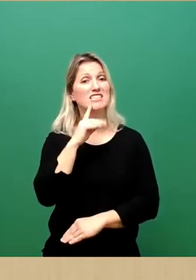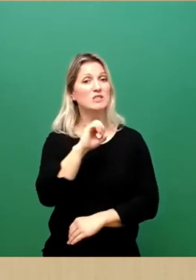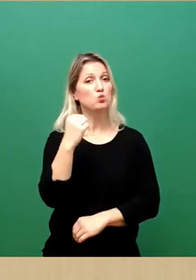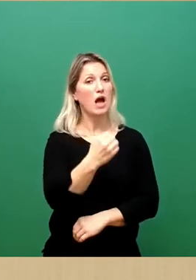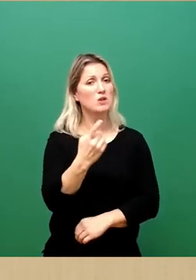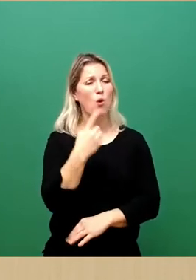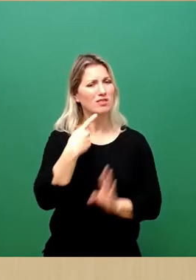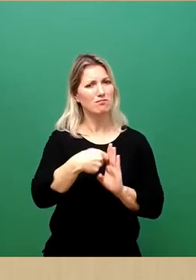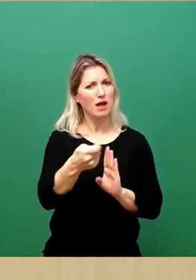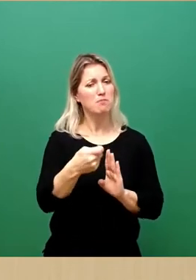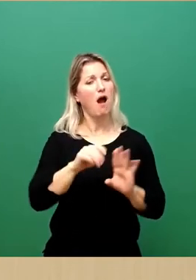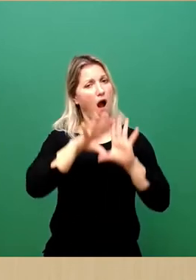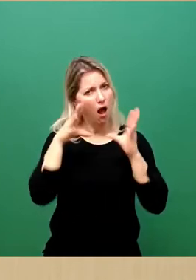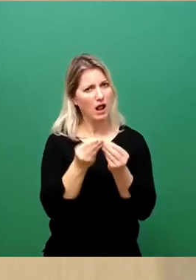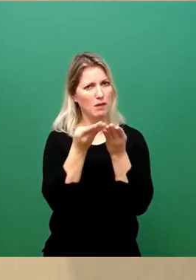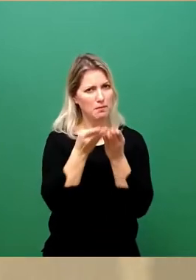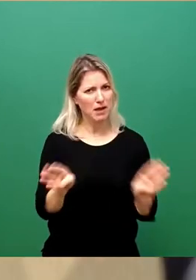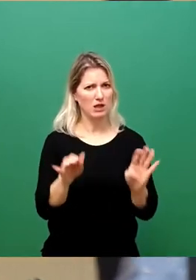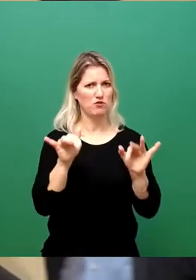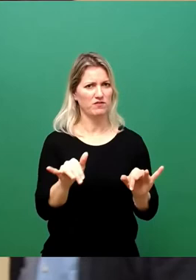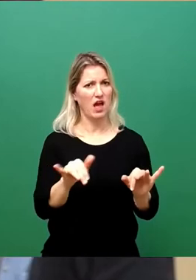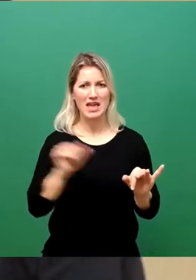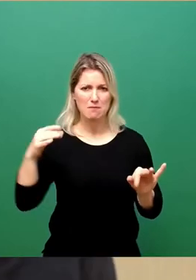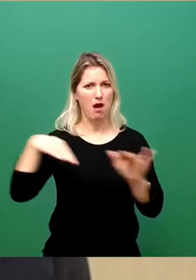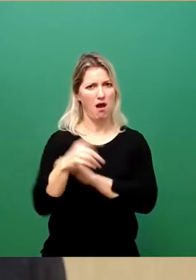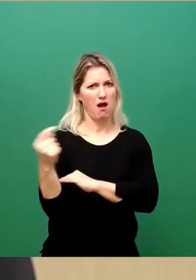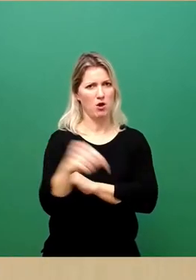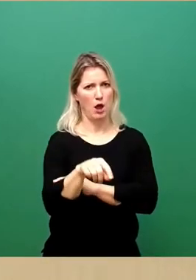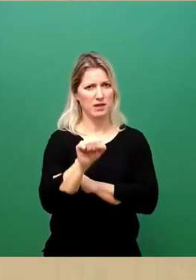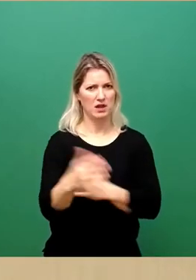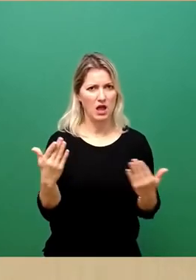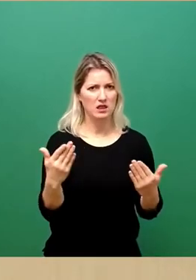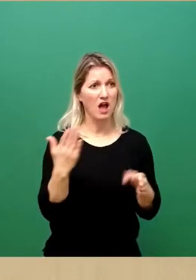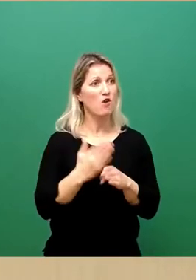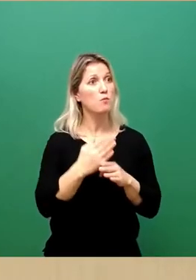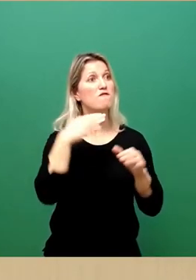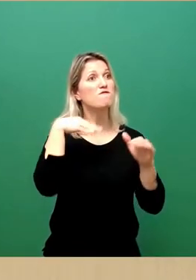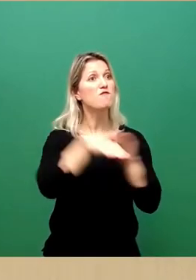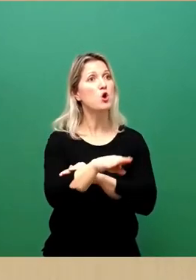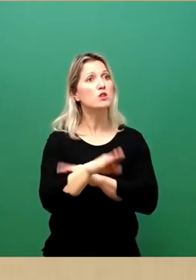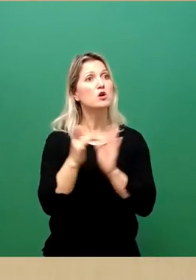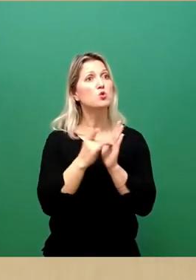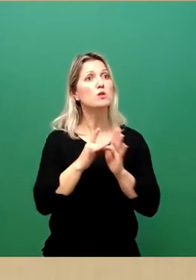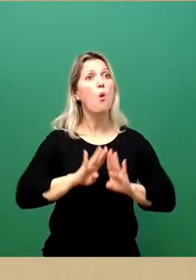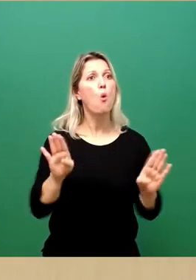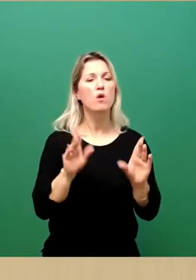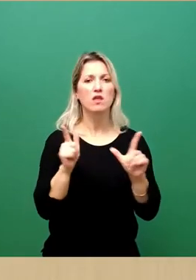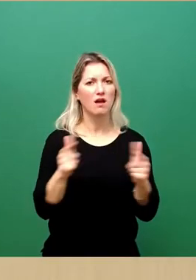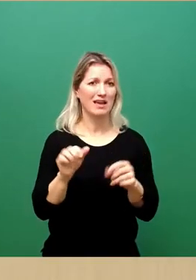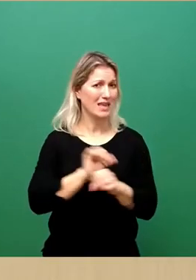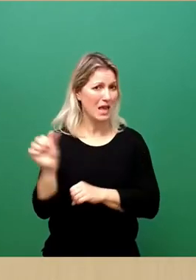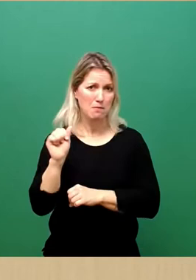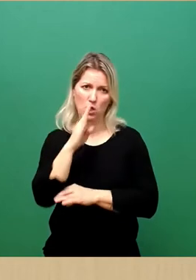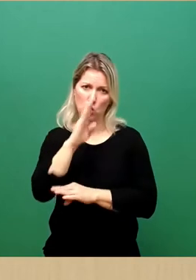Dresdens zu erklären. Denn Flucht geschieht immer aus einer Notsituation und auch über Schuld sollte in dieser